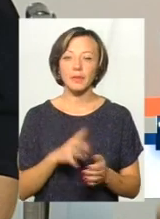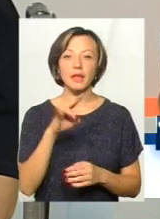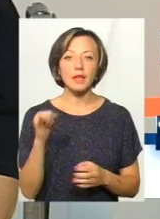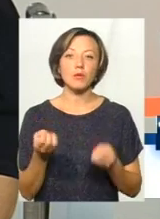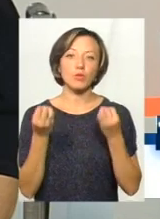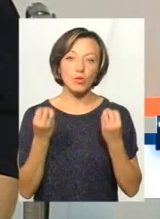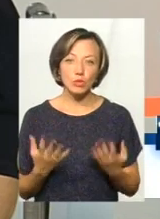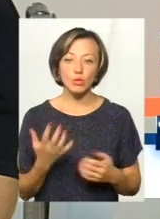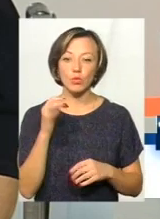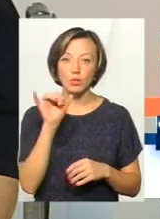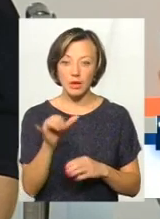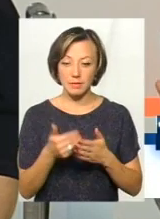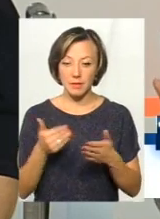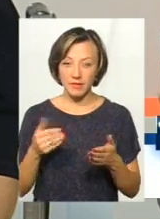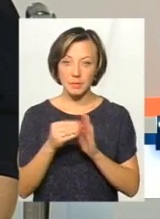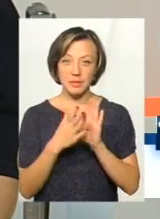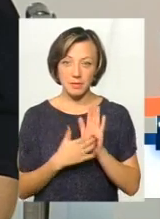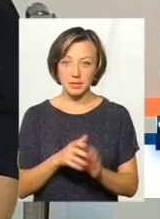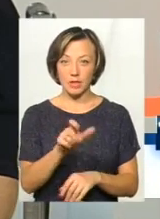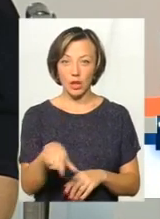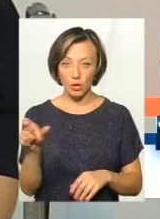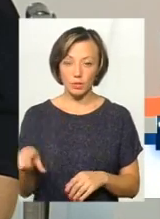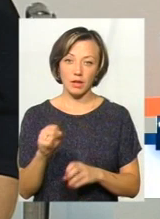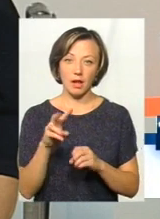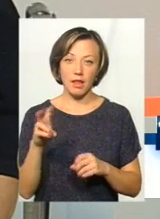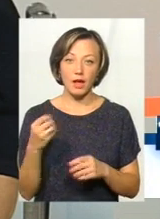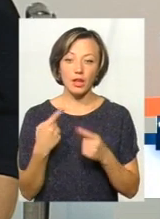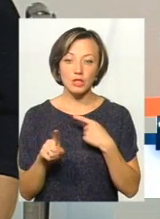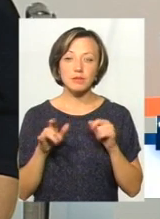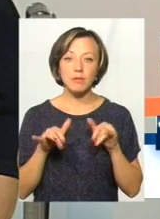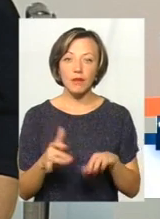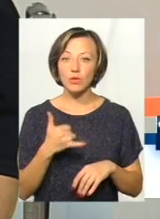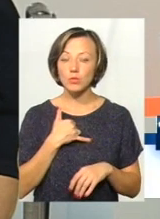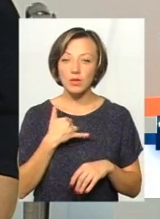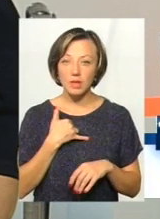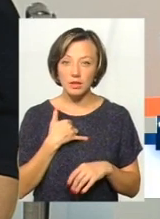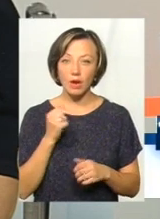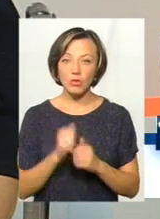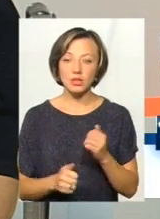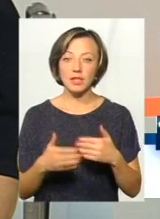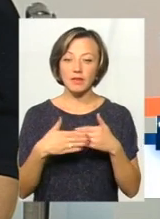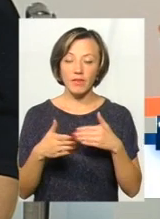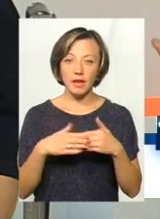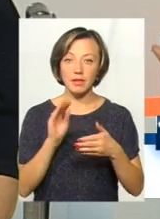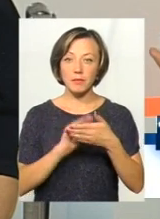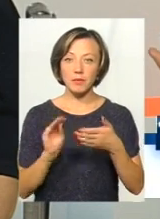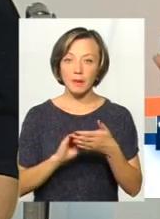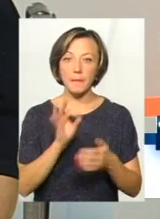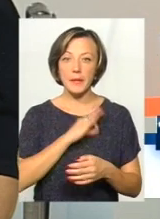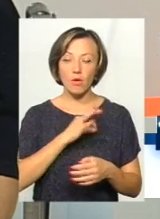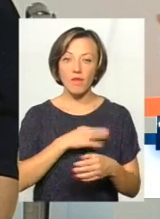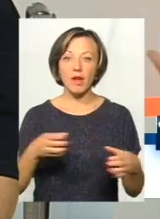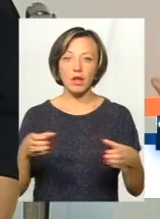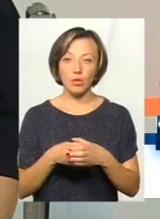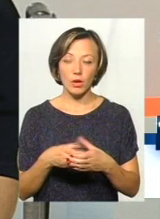просто, що у нас перед вами записані люди, але інша ще справа в тому, що у нас на кожних дверях написані пільгові категорії,